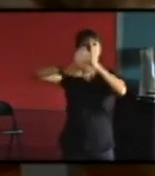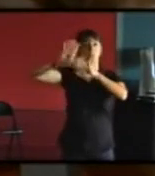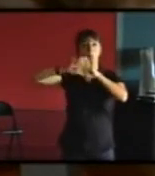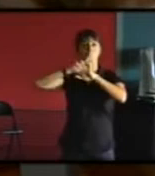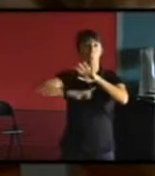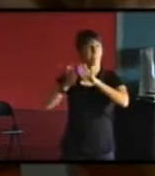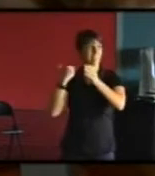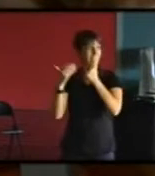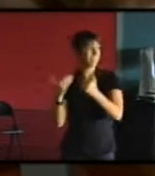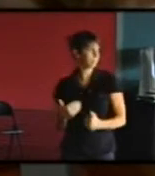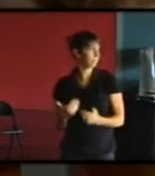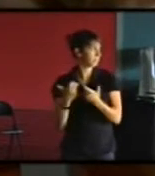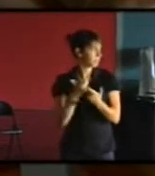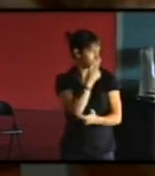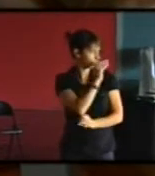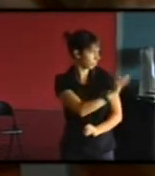Elisabeth Touton